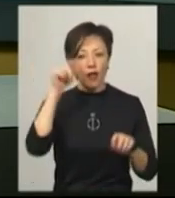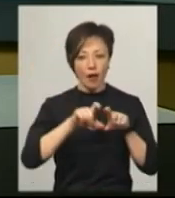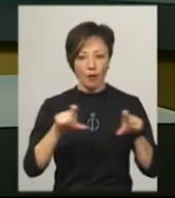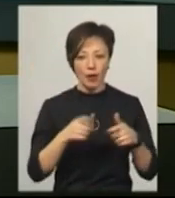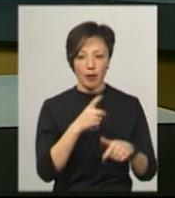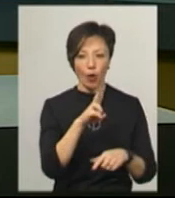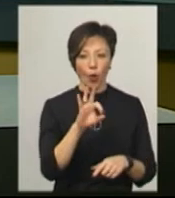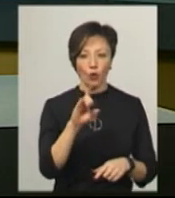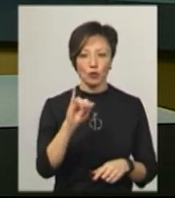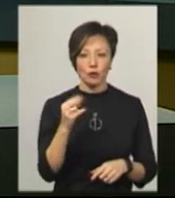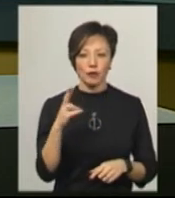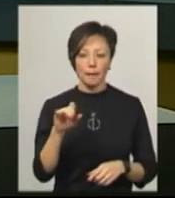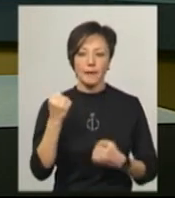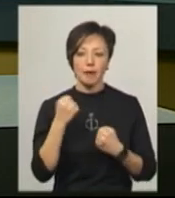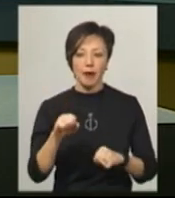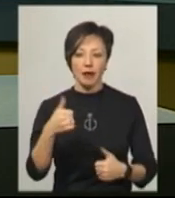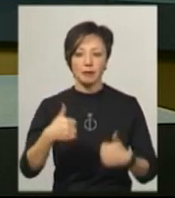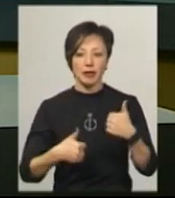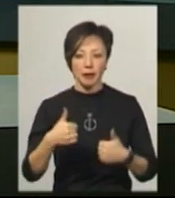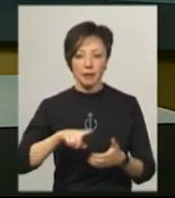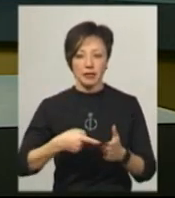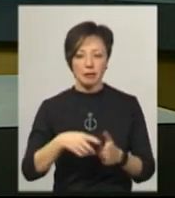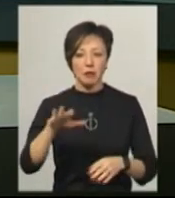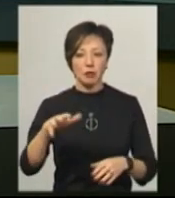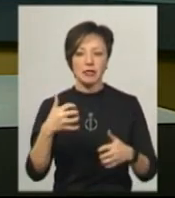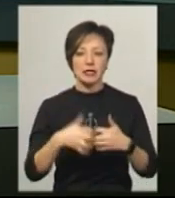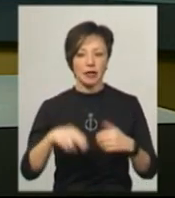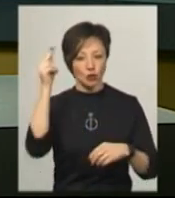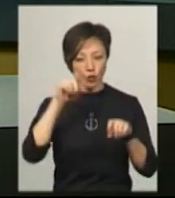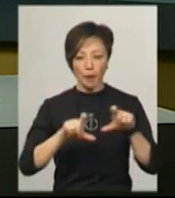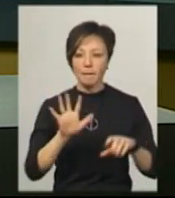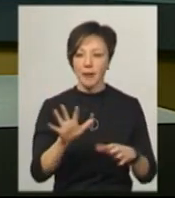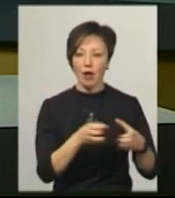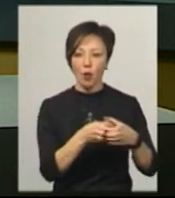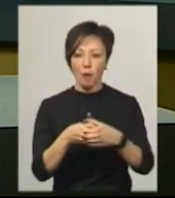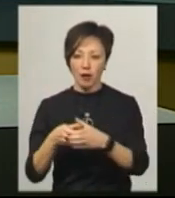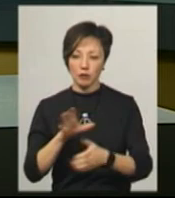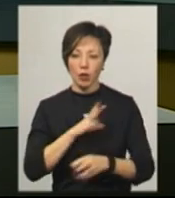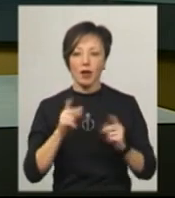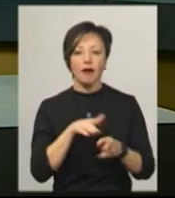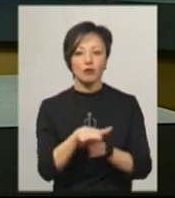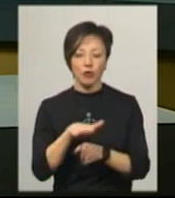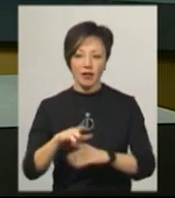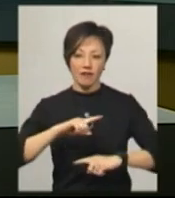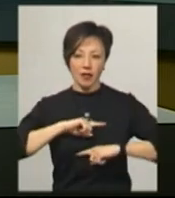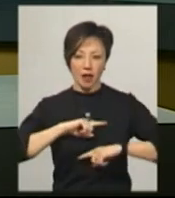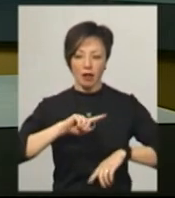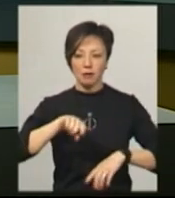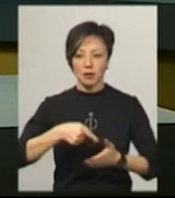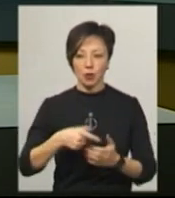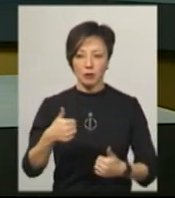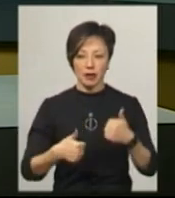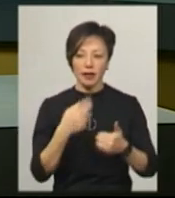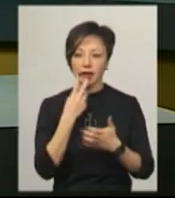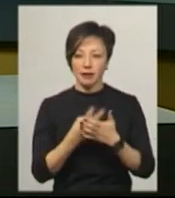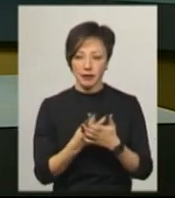перемогла в міській спартакеаді з баскетболу серед школярів. Змагалися 5 команд обласного центру. Як відбувався фінал міської спартакеади